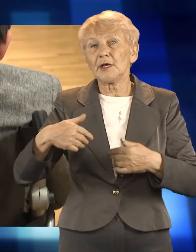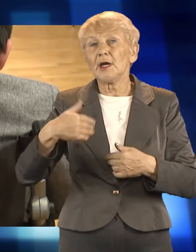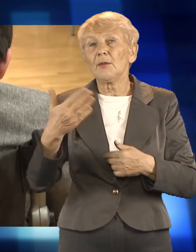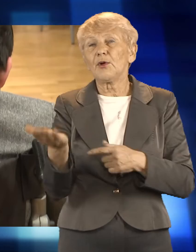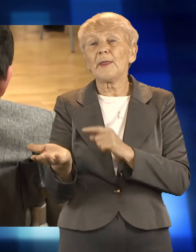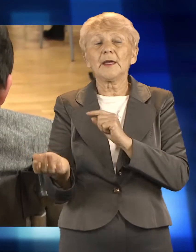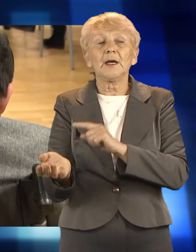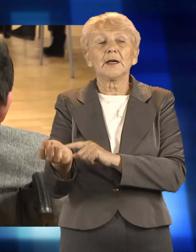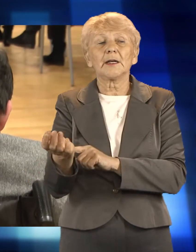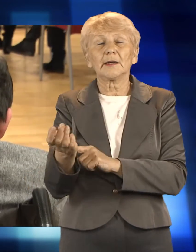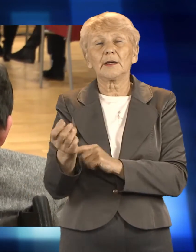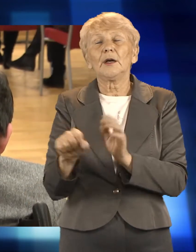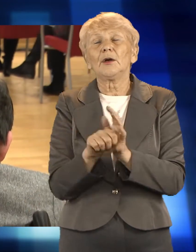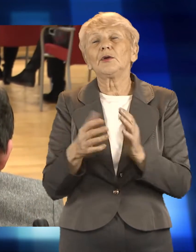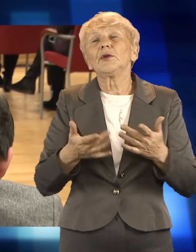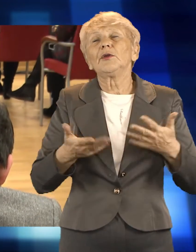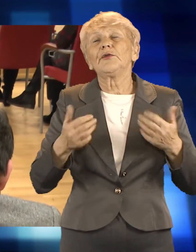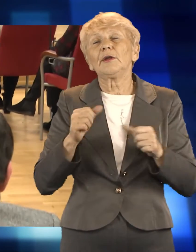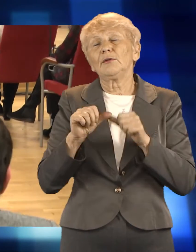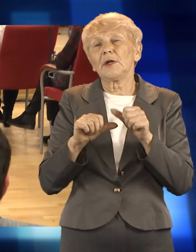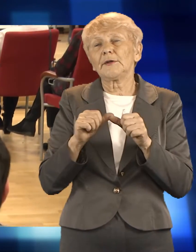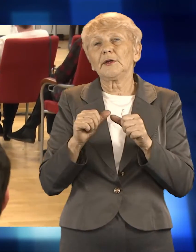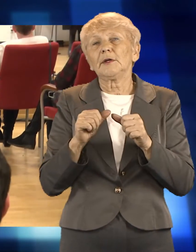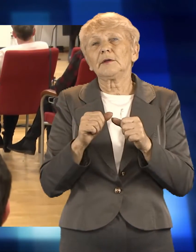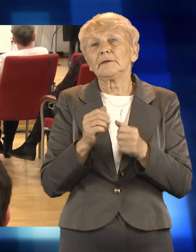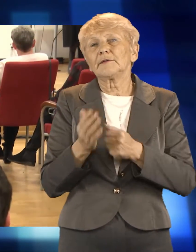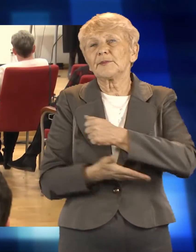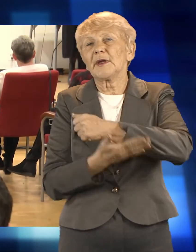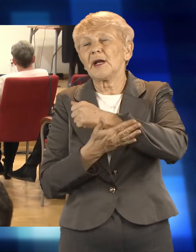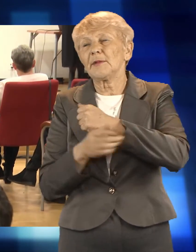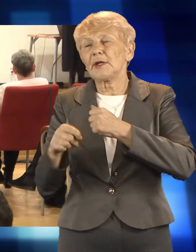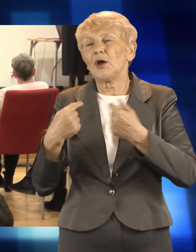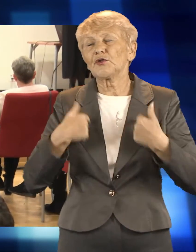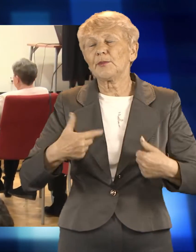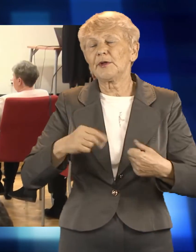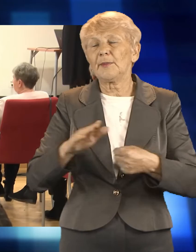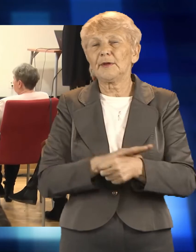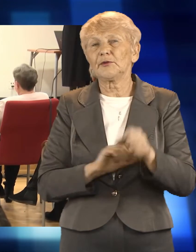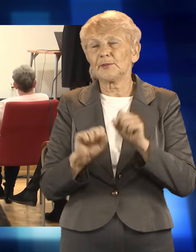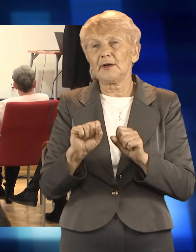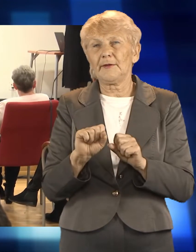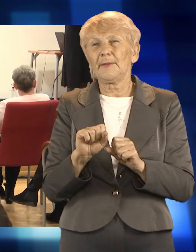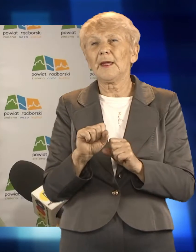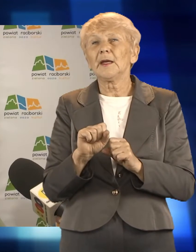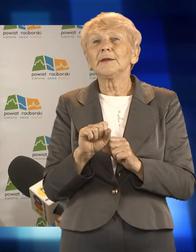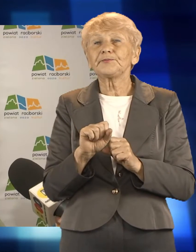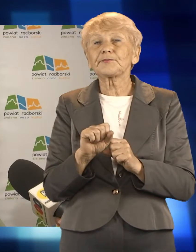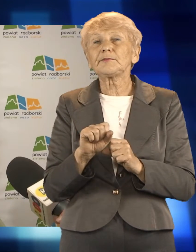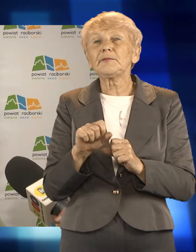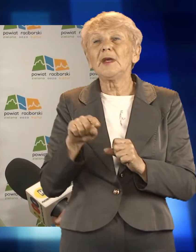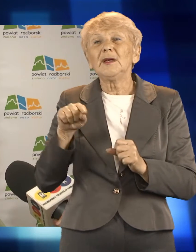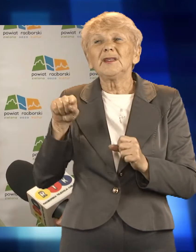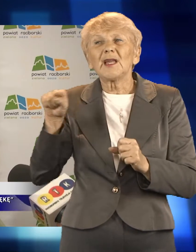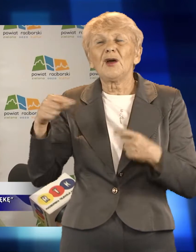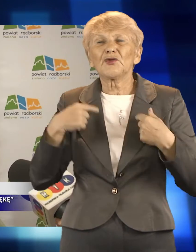wielu lat wspiera środowiska niepełnosprawnych w naszym regionie, między innymi poprzez ich aktywizowanie. Trzeba wyciągać te osoby z domów,